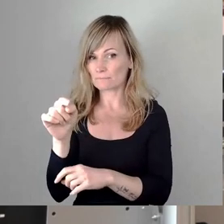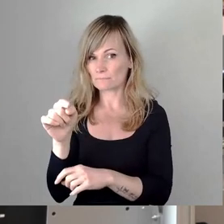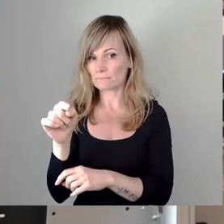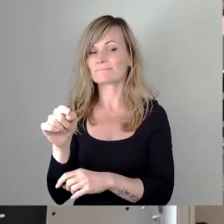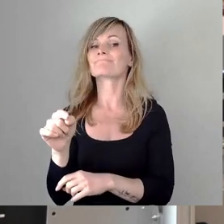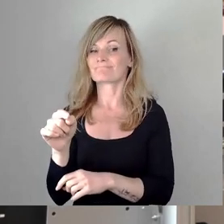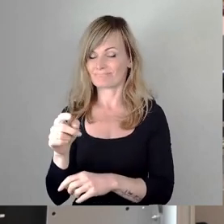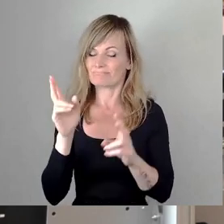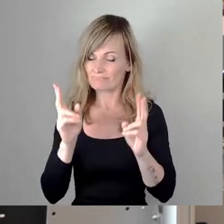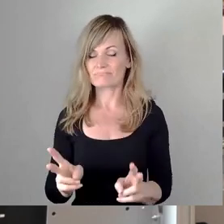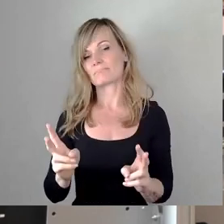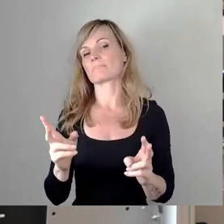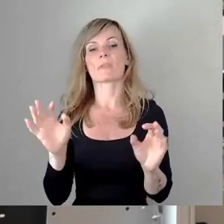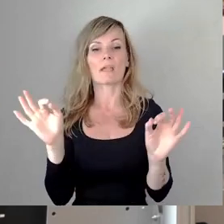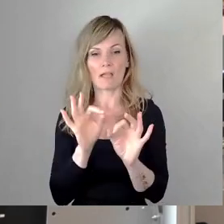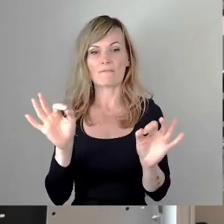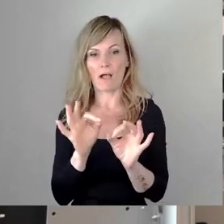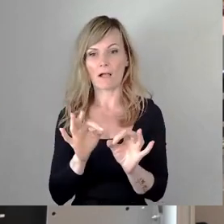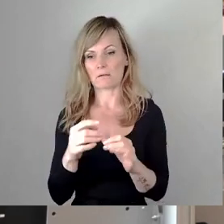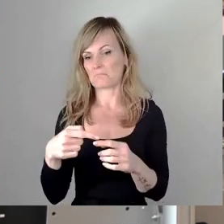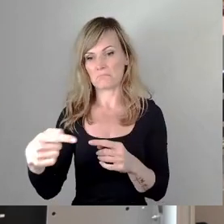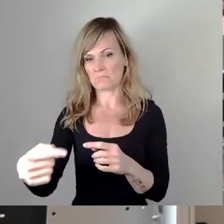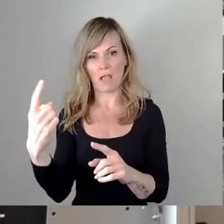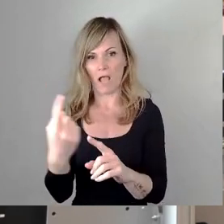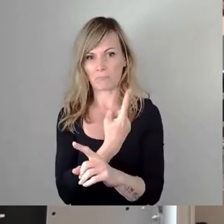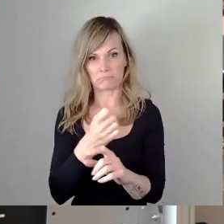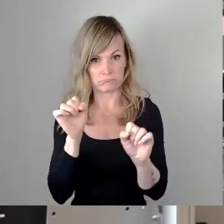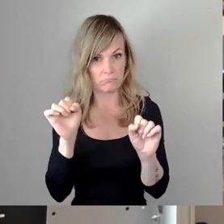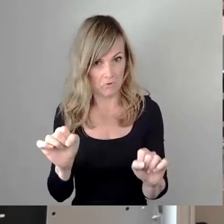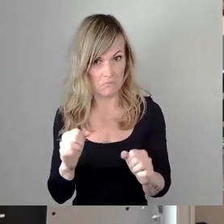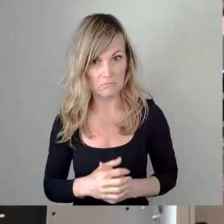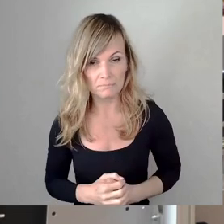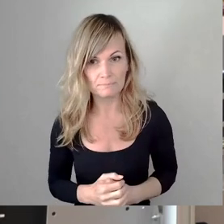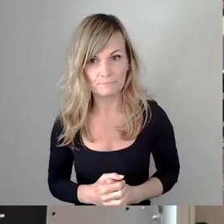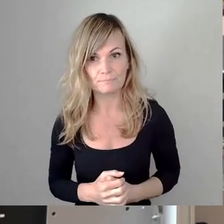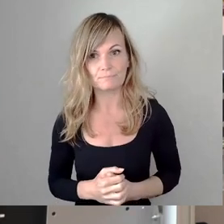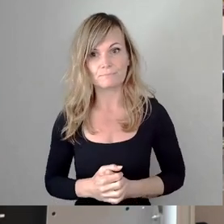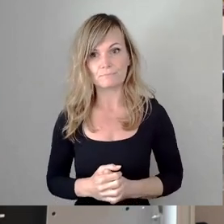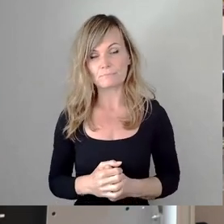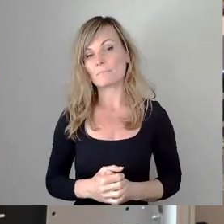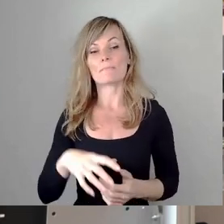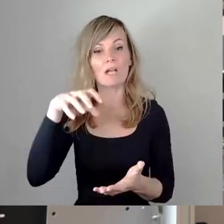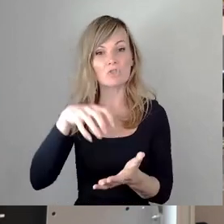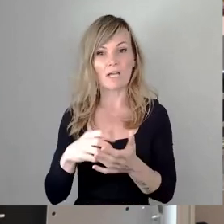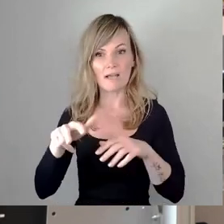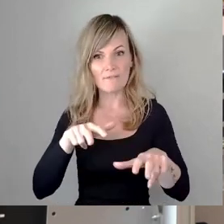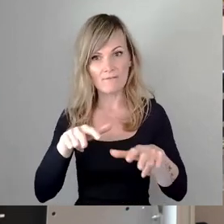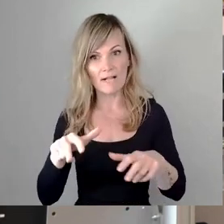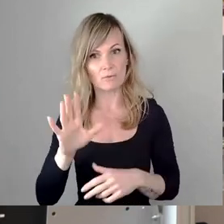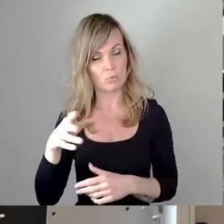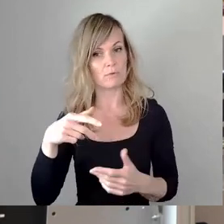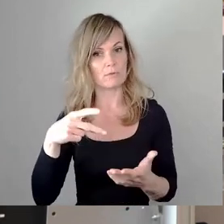einer existenziellen Gefahr ausgesetzt werden. Die Stadtverwaltung hat das in ihren Stellungnahmen